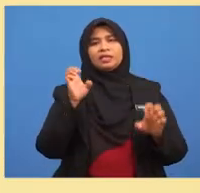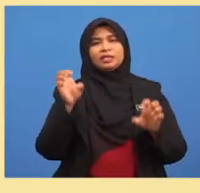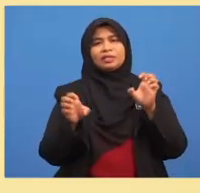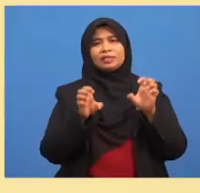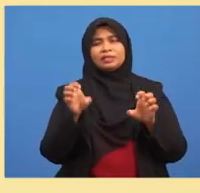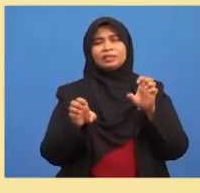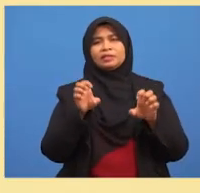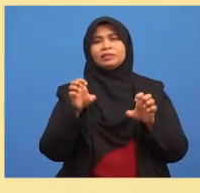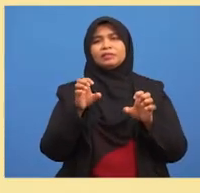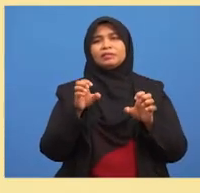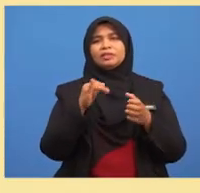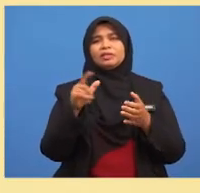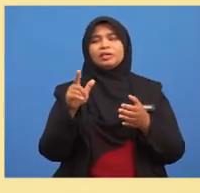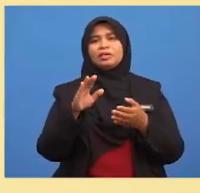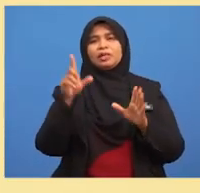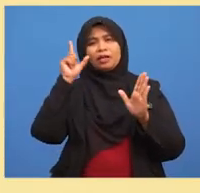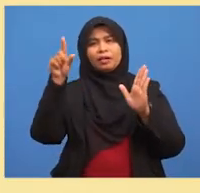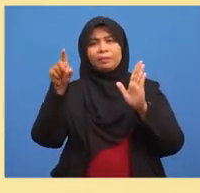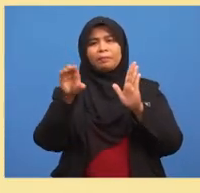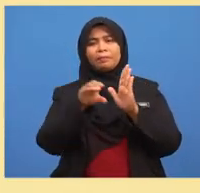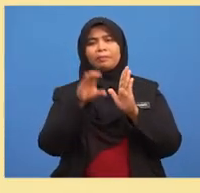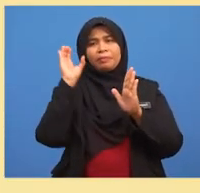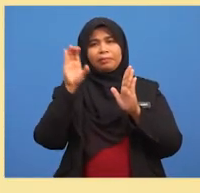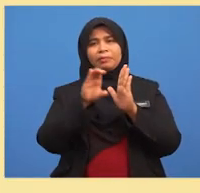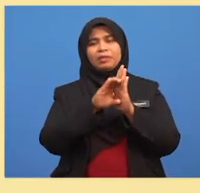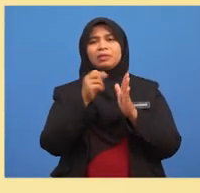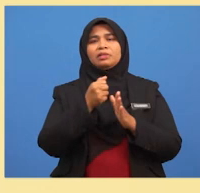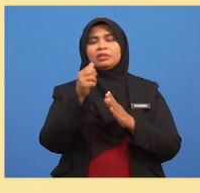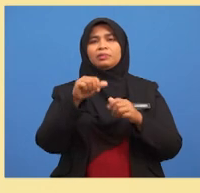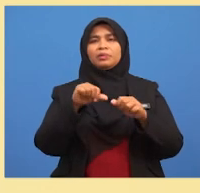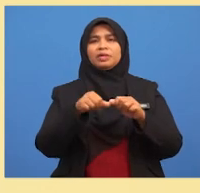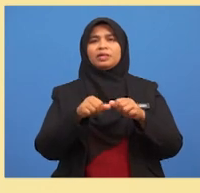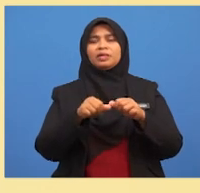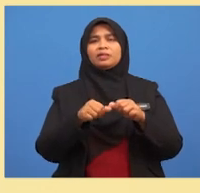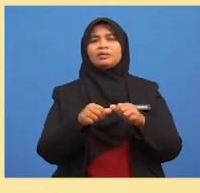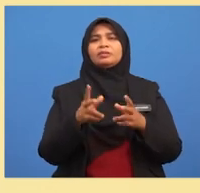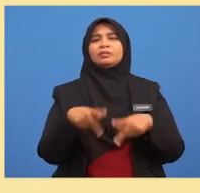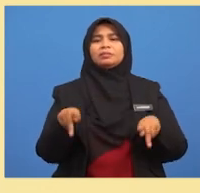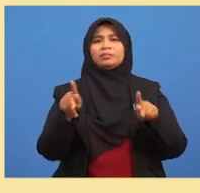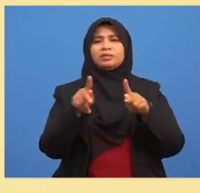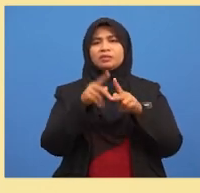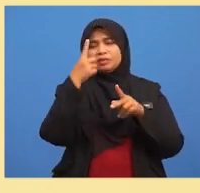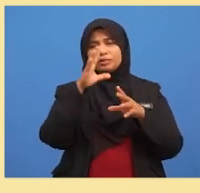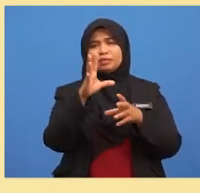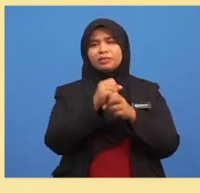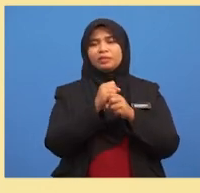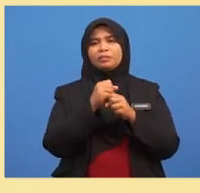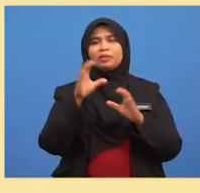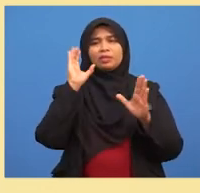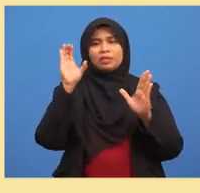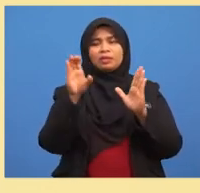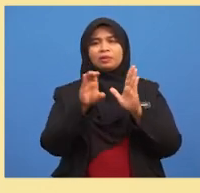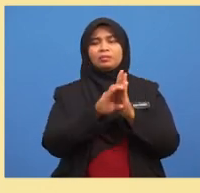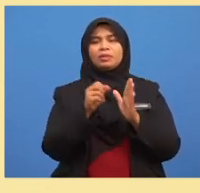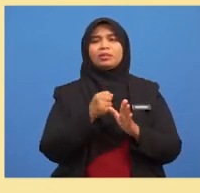ialah gambar atau angka Namun, peristiwa mendapat gambar atau angka tidak